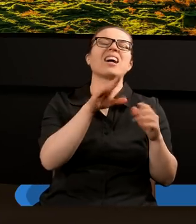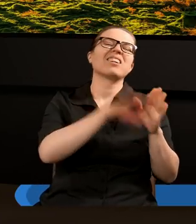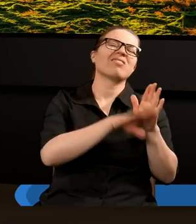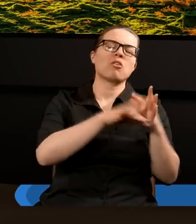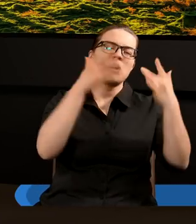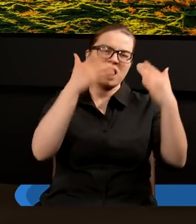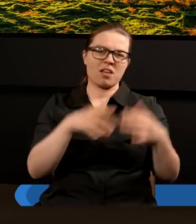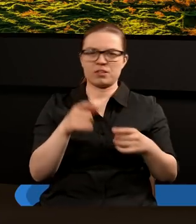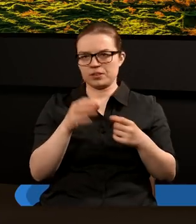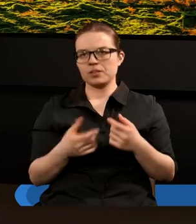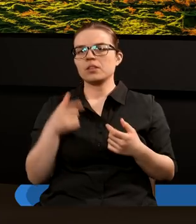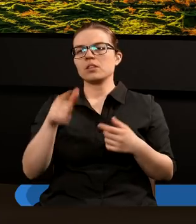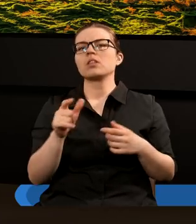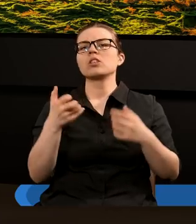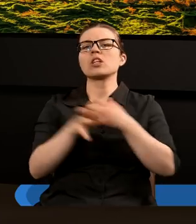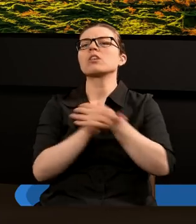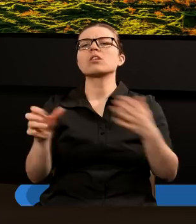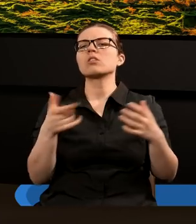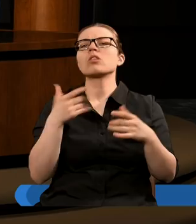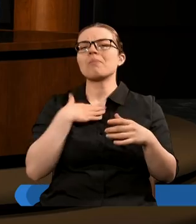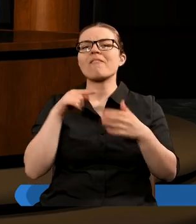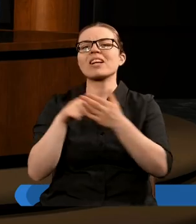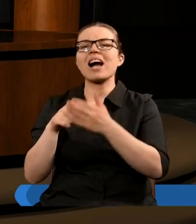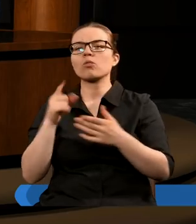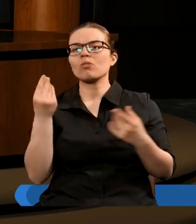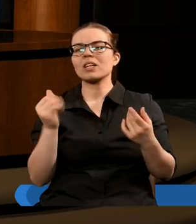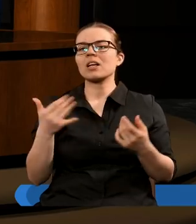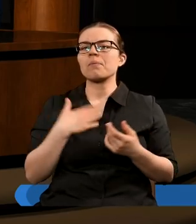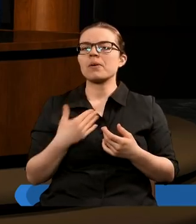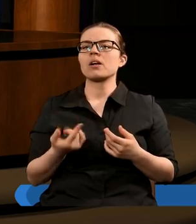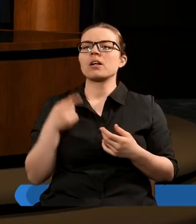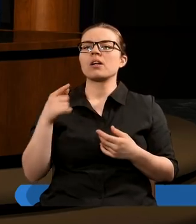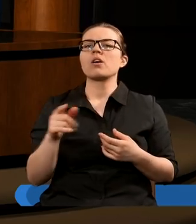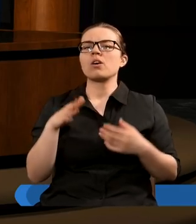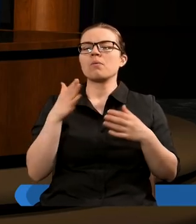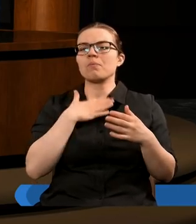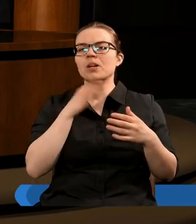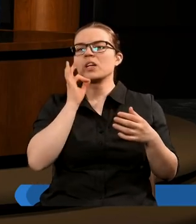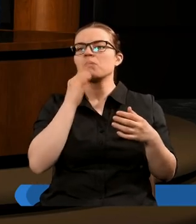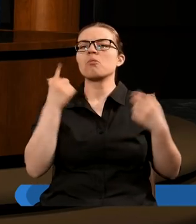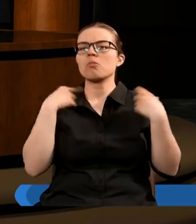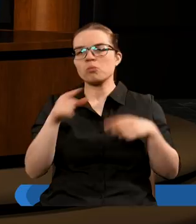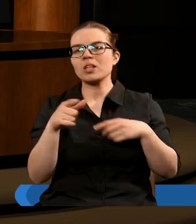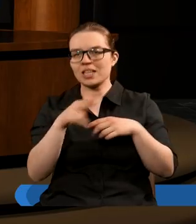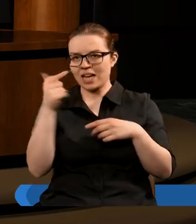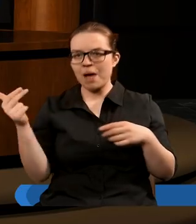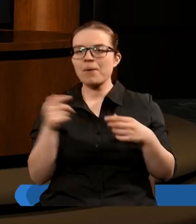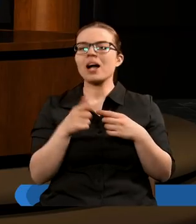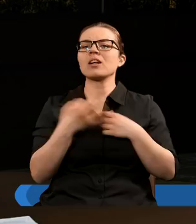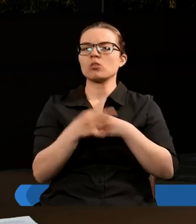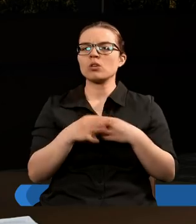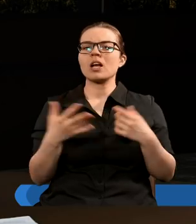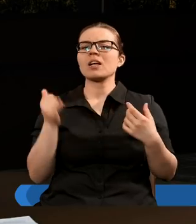odnośnie znaczenia tej liczby 666? Kiedyś z grupką młodych ludzi studiowaliśmy właśnie ten temat i